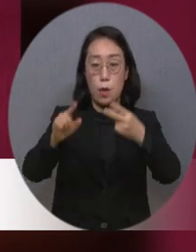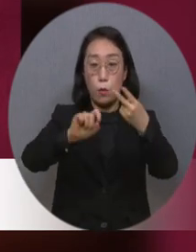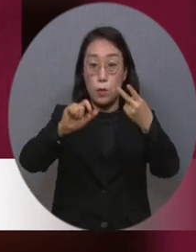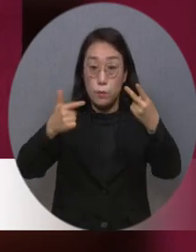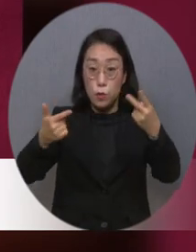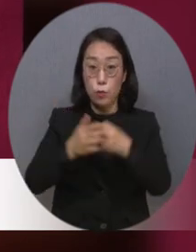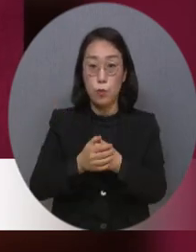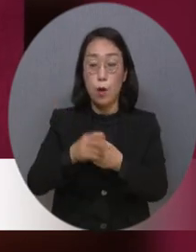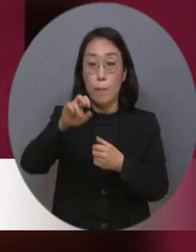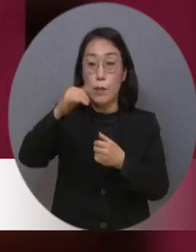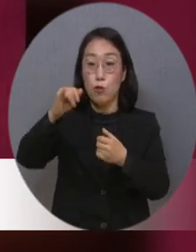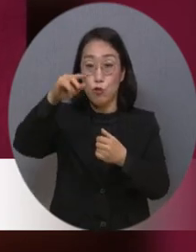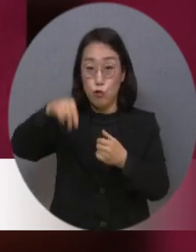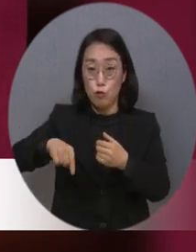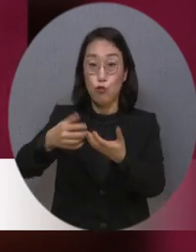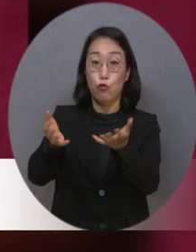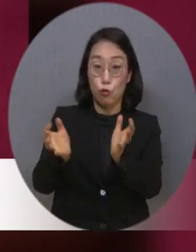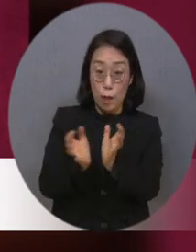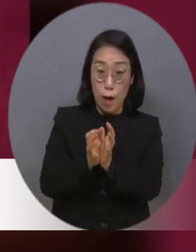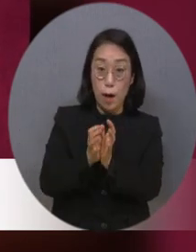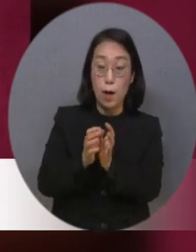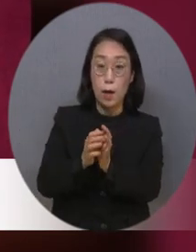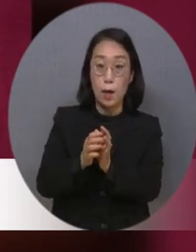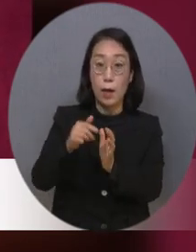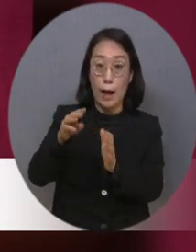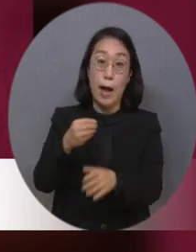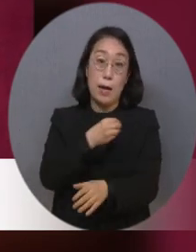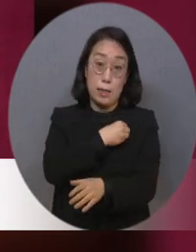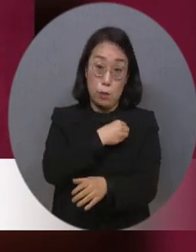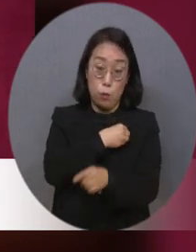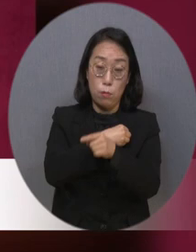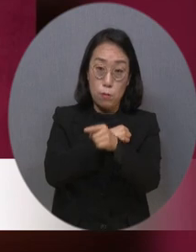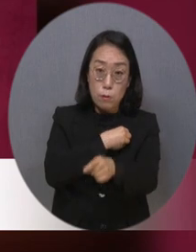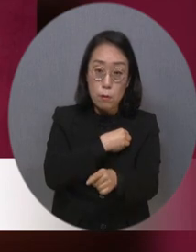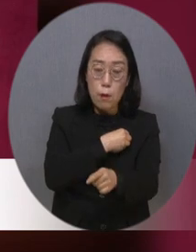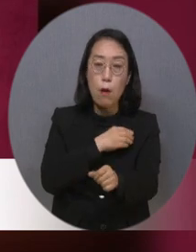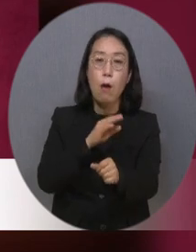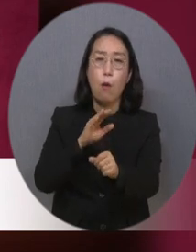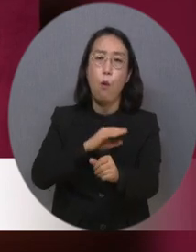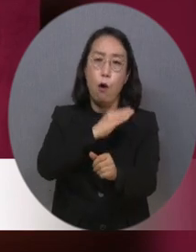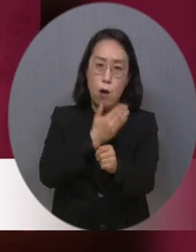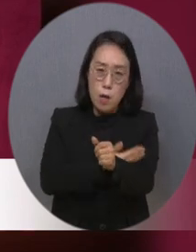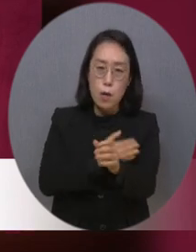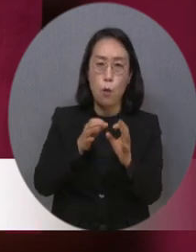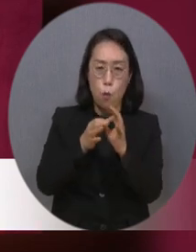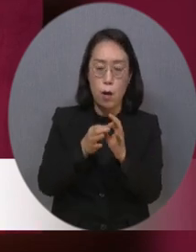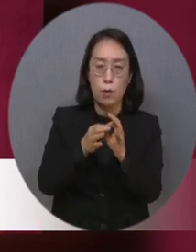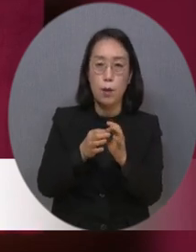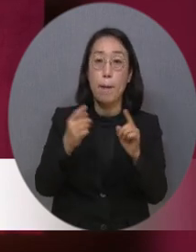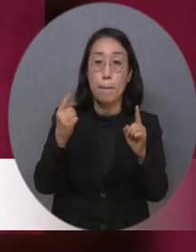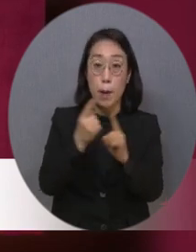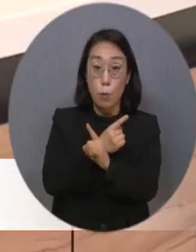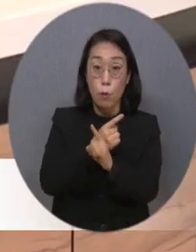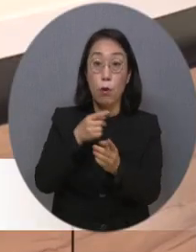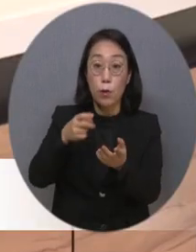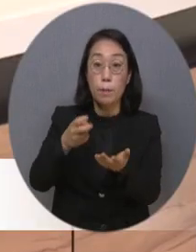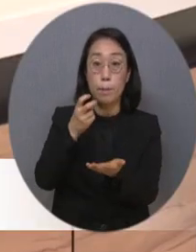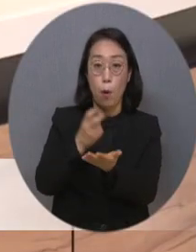더불어민주당 강선우 의원은 발달장애인 권리보장 및 지원에 관한 법률 개정안을 대표 발의했습니다.